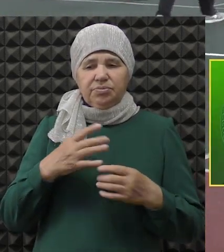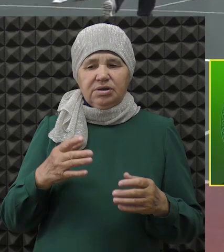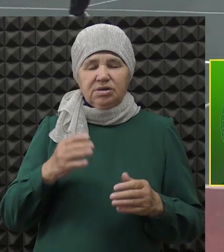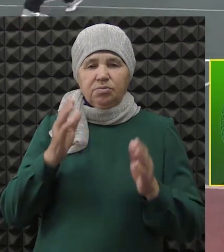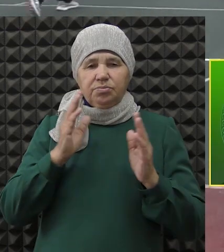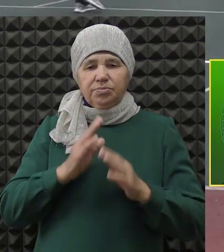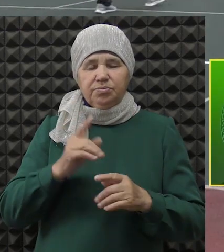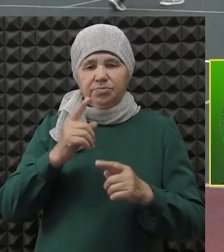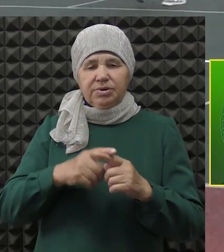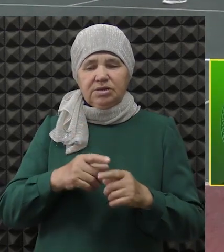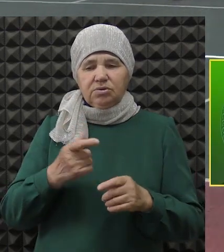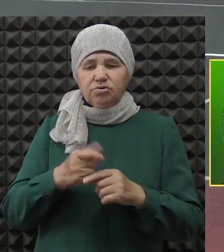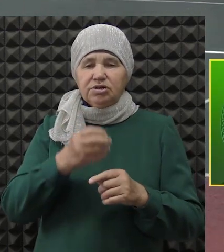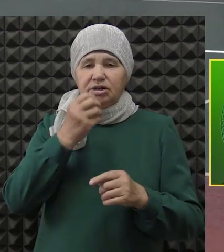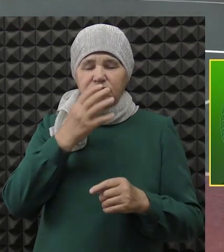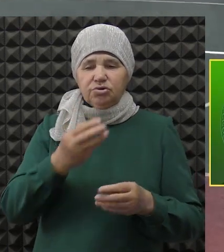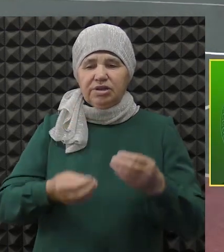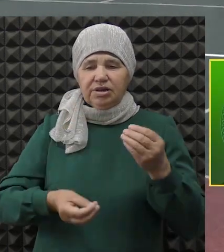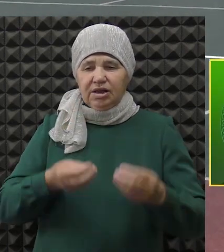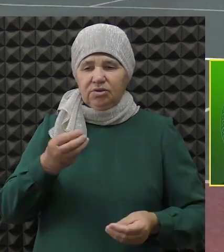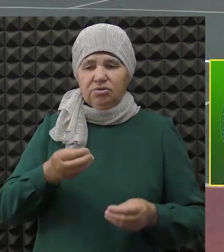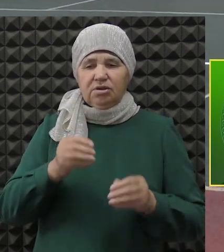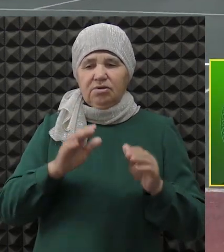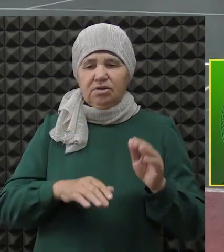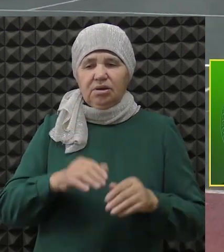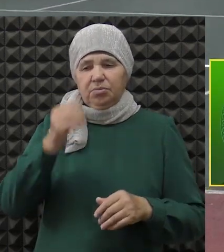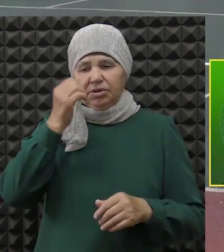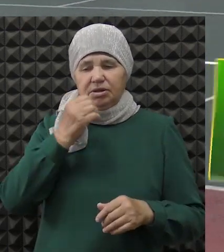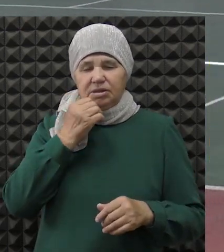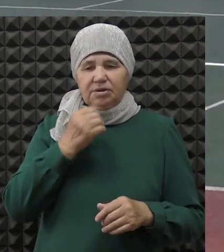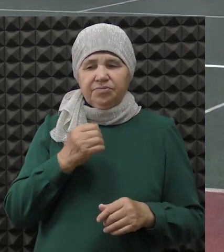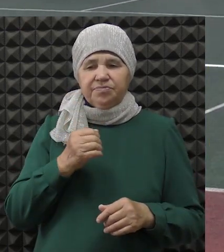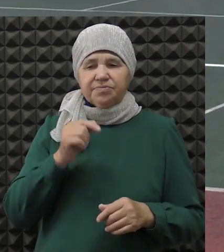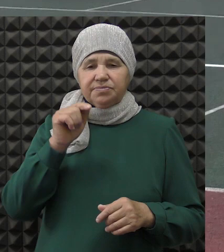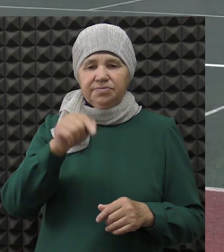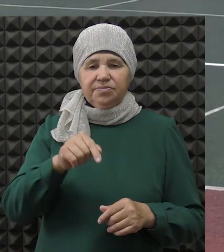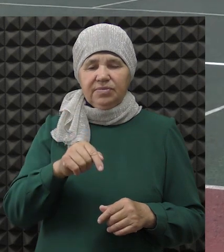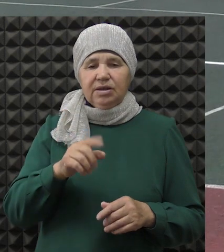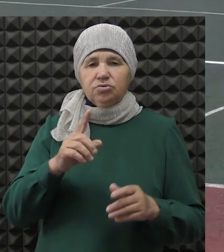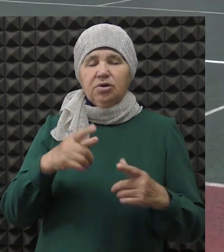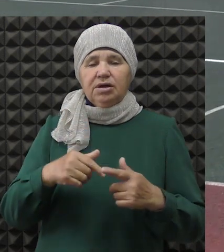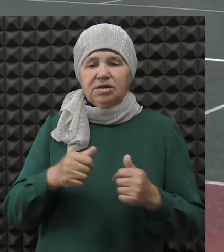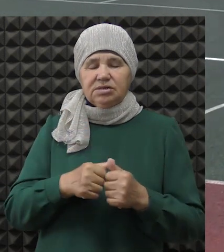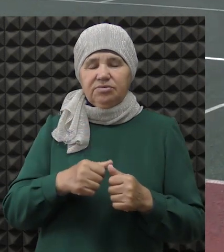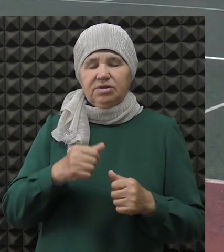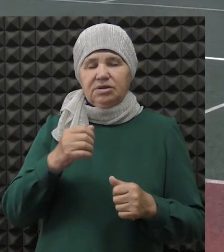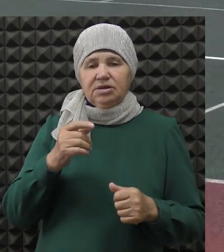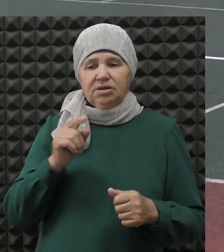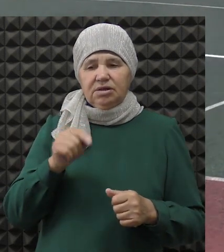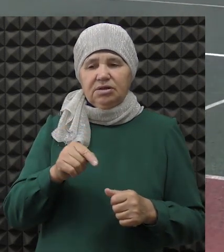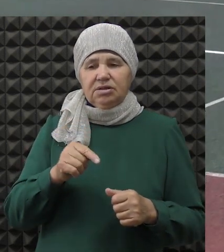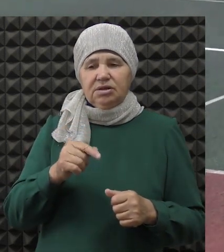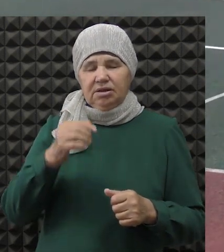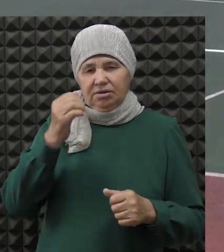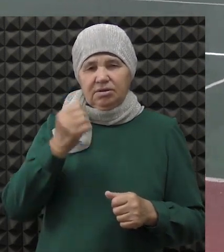мусульмане очень хорошо играют. Все мирные. Благодарить, кто это создал, благодарить ему.